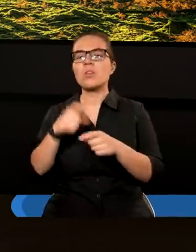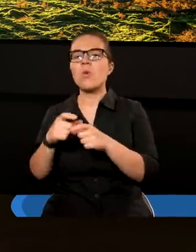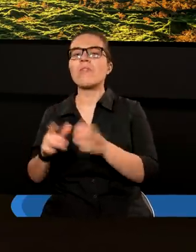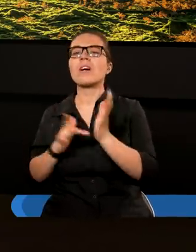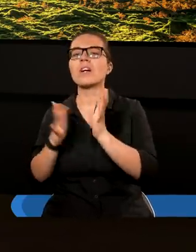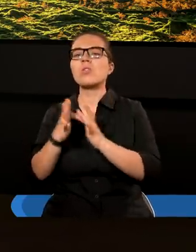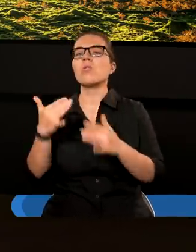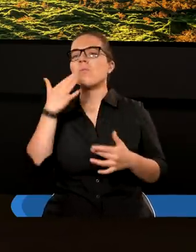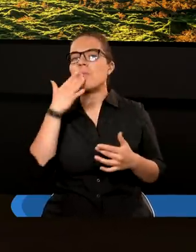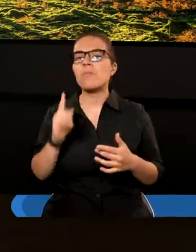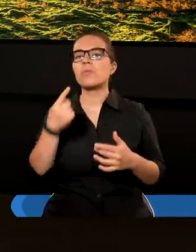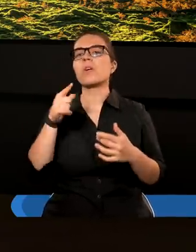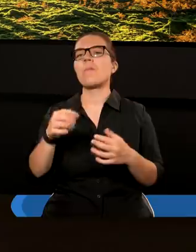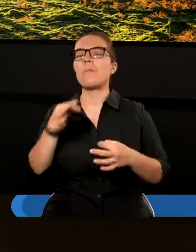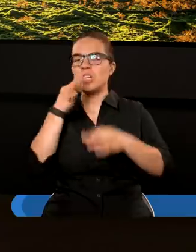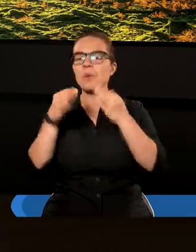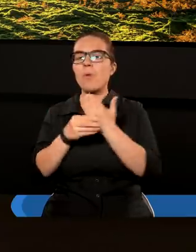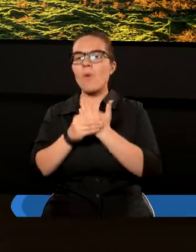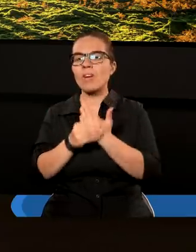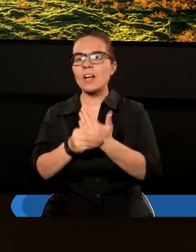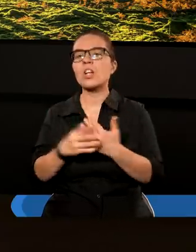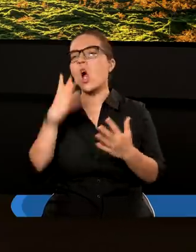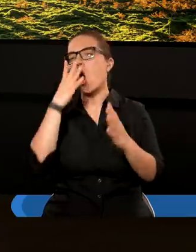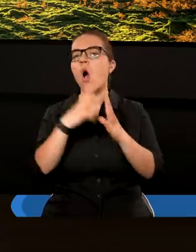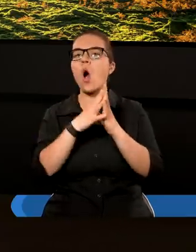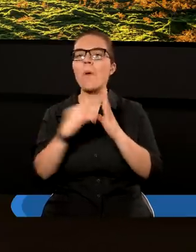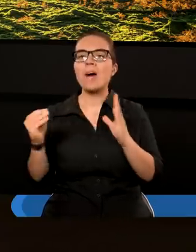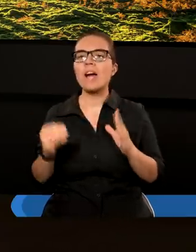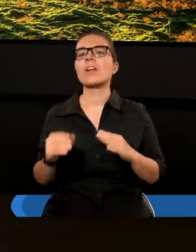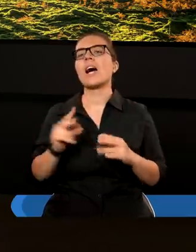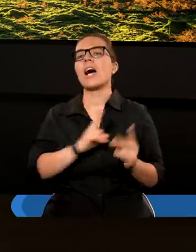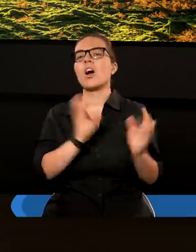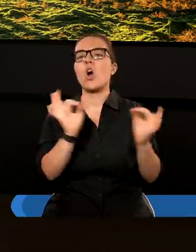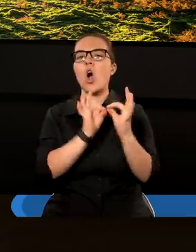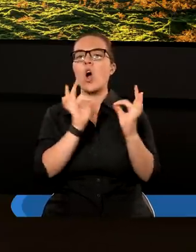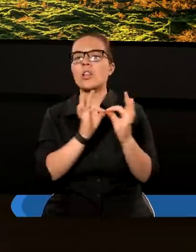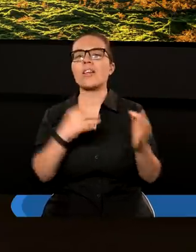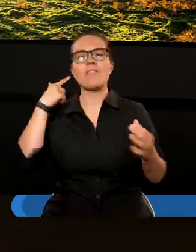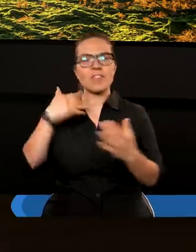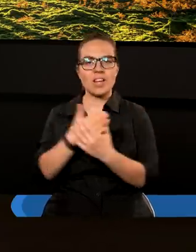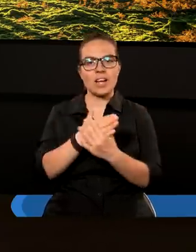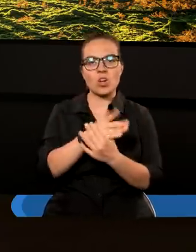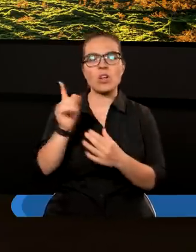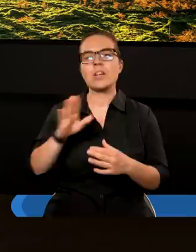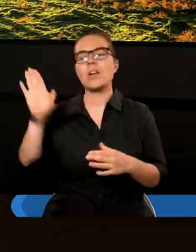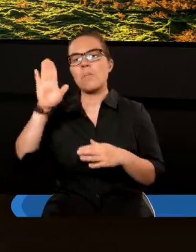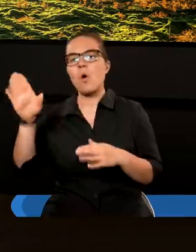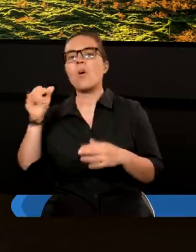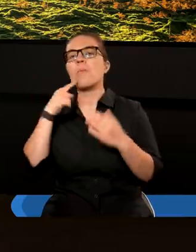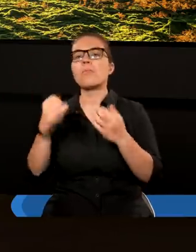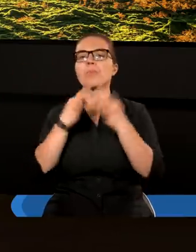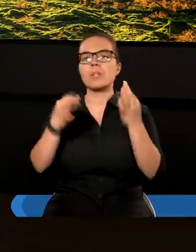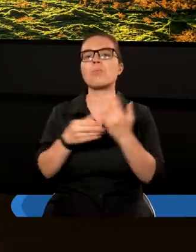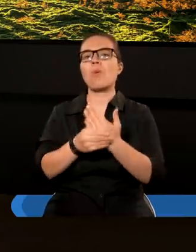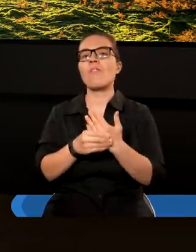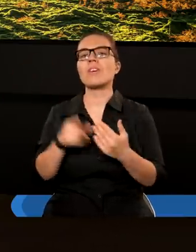Chrystusa mówiących o przypowieści obrazującej relacje wierzących z Panem Bogiem, przypowieści